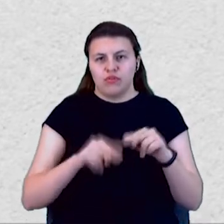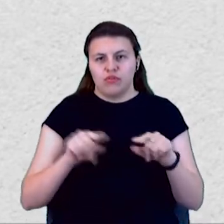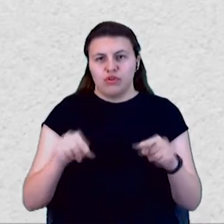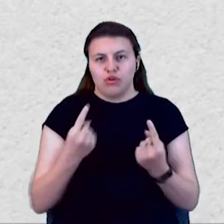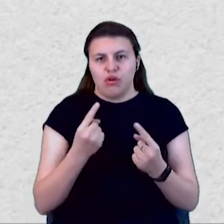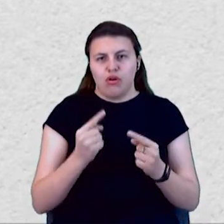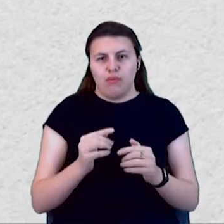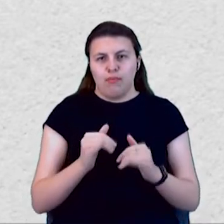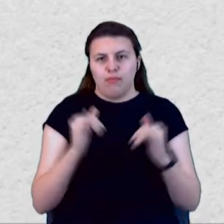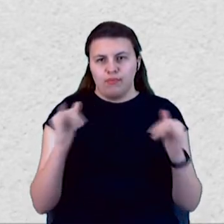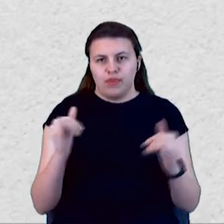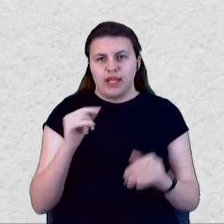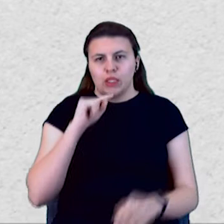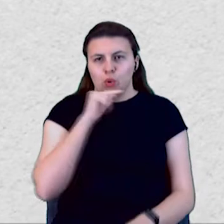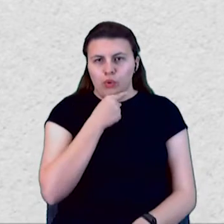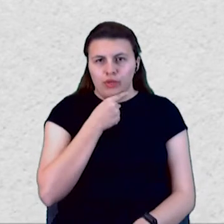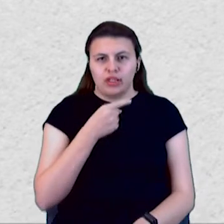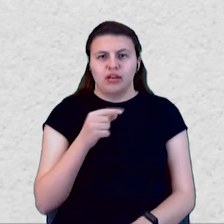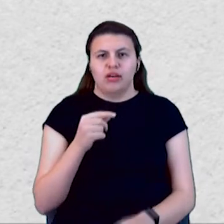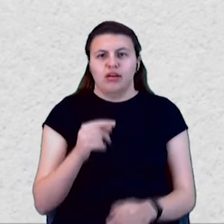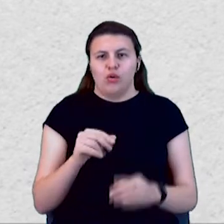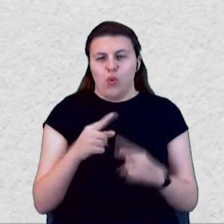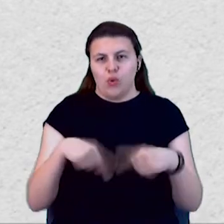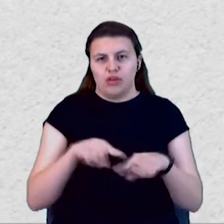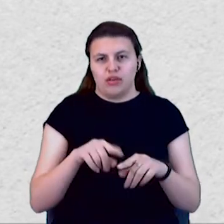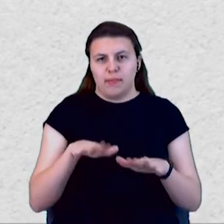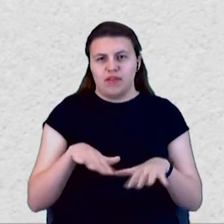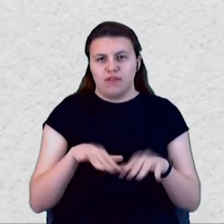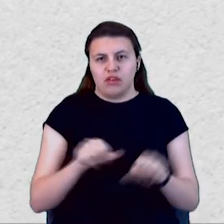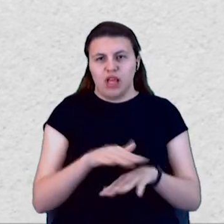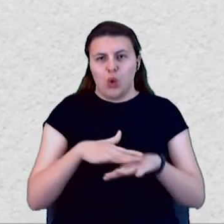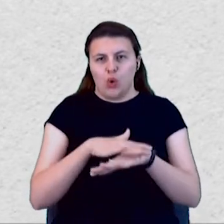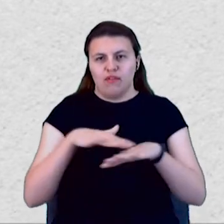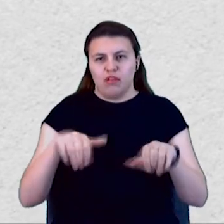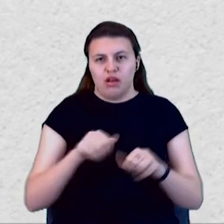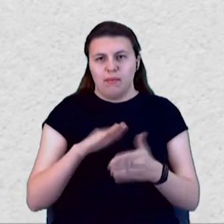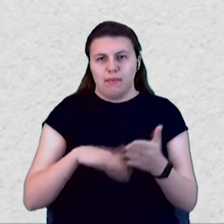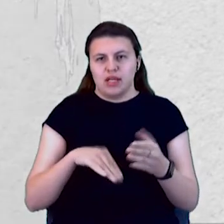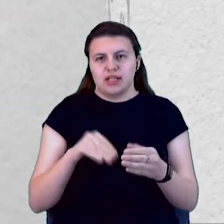оновлення та перезавантаження органів місцевої влади, народовладдя, беззаперечна цінність.